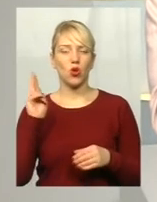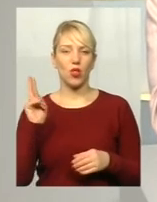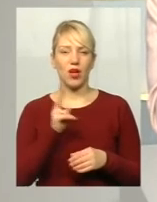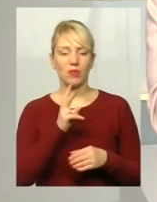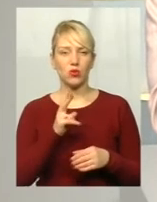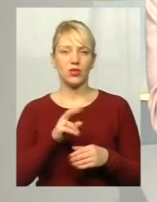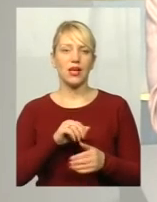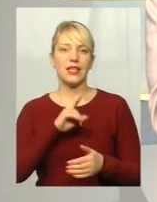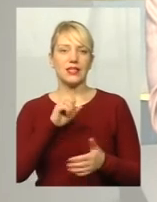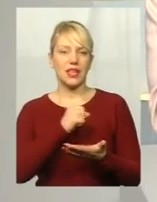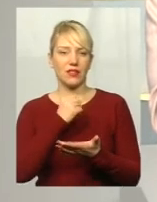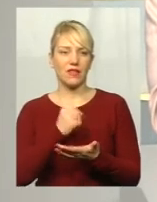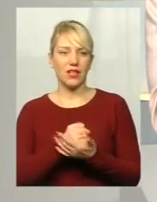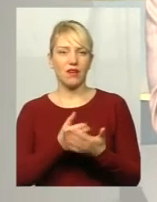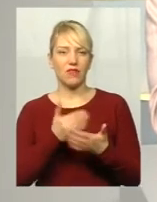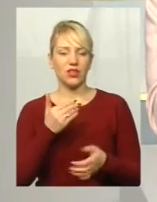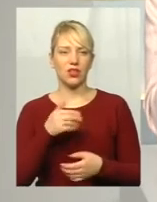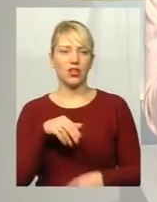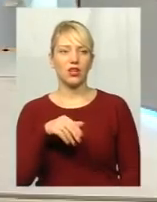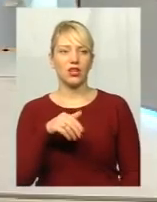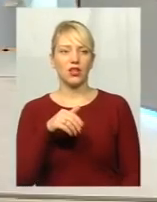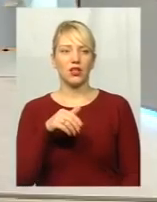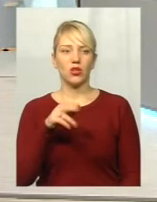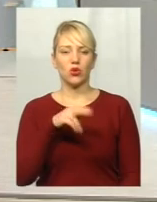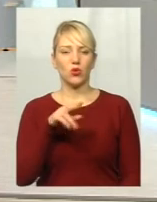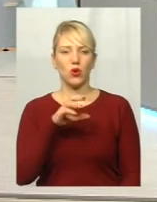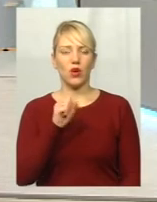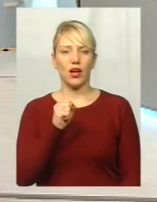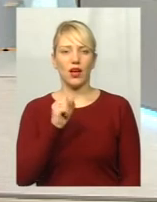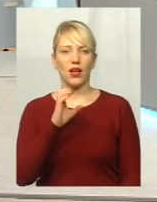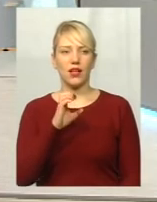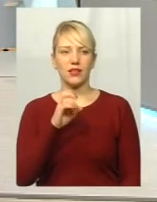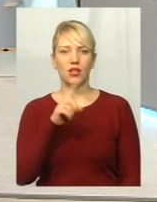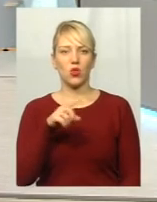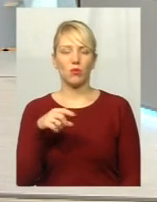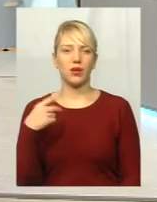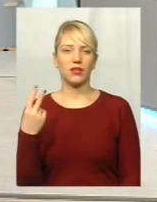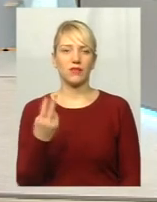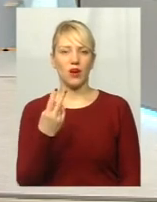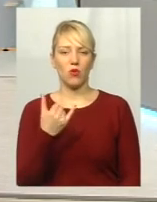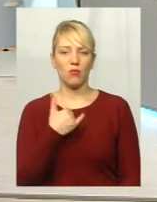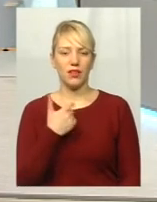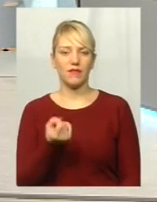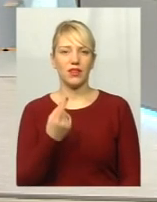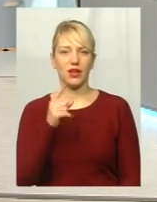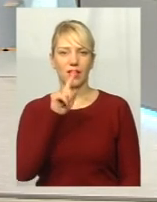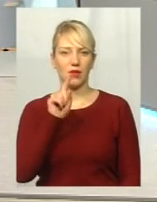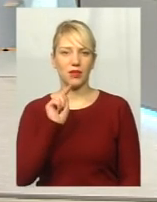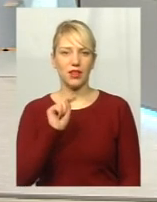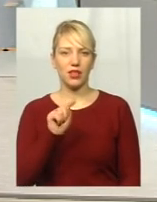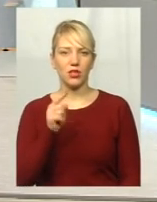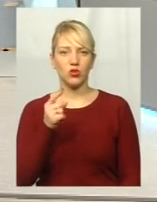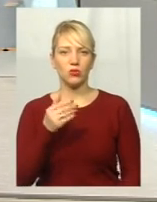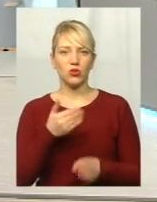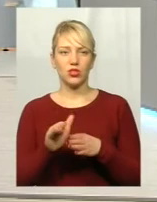затвердженою, він їде від вулиці Бовбачано до автостанції чи автовокзалу номер 2. В мене виникає питання, чому частина